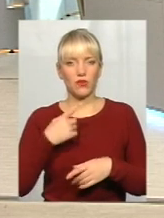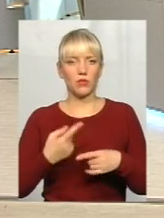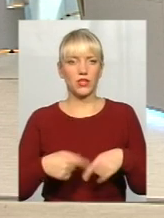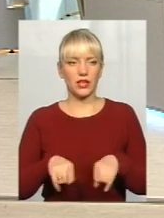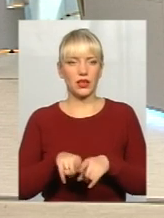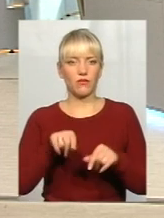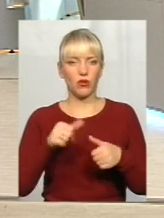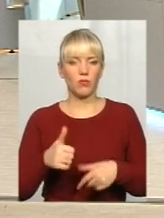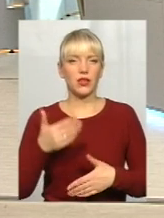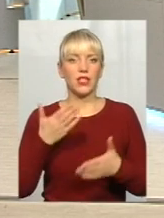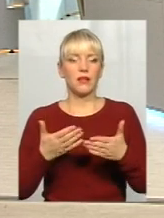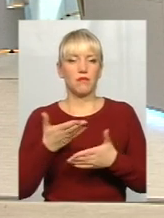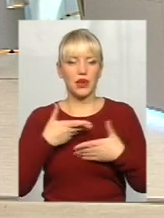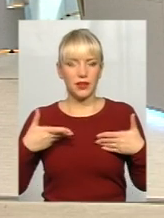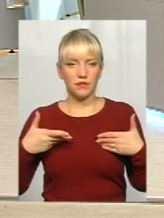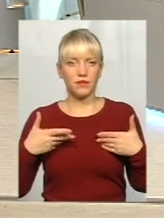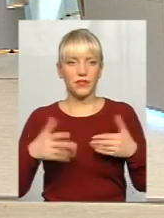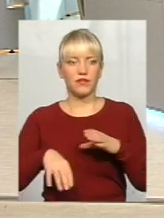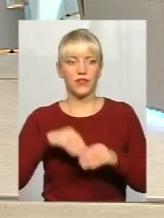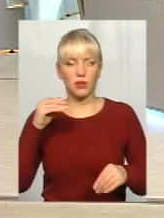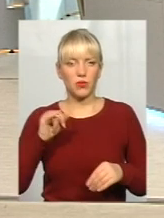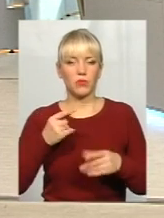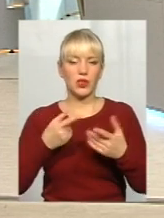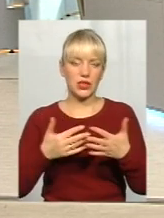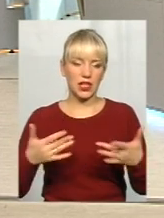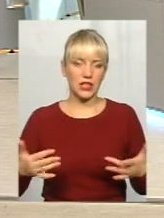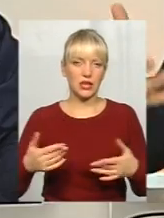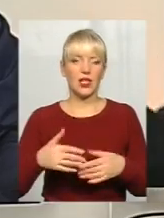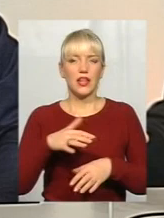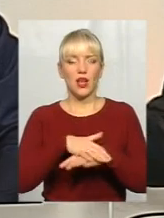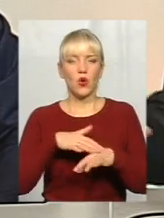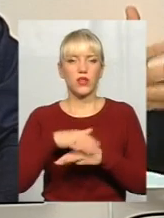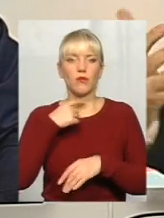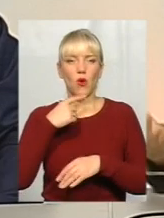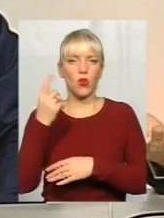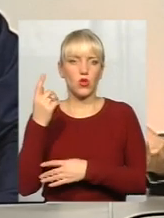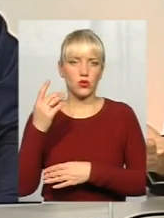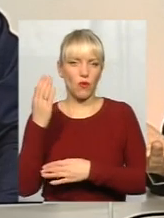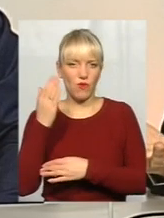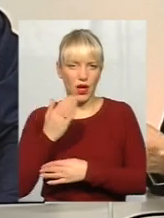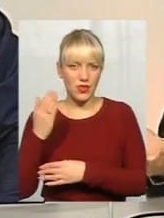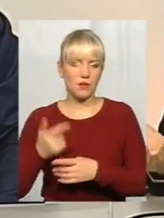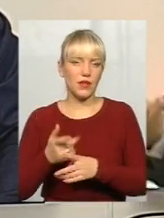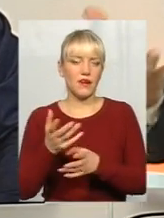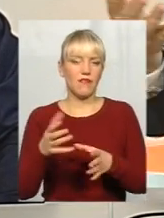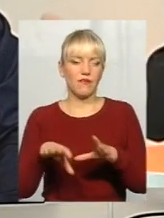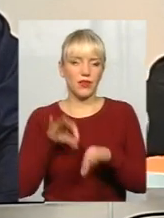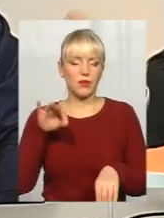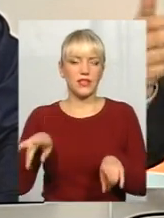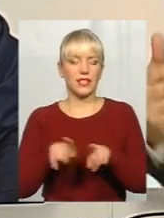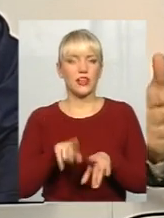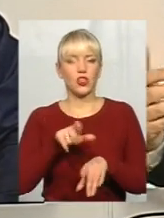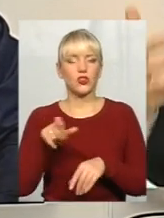І от я ж кажу, ми виборами і так далі народним голосуванням вибрали таких людей, які проти того, що